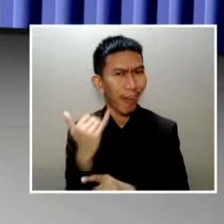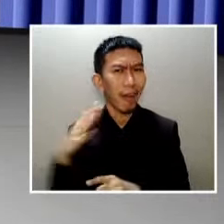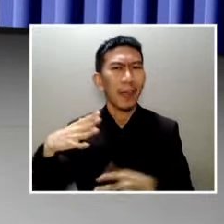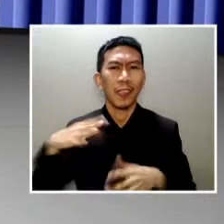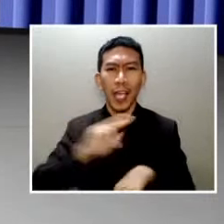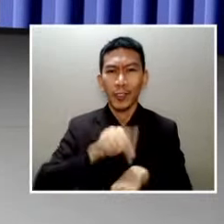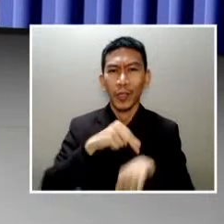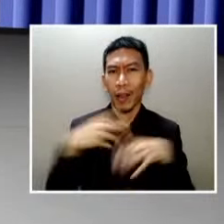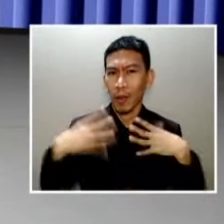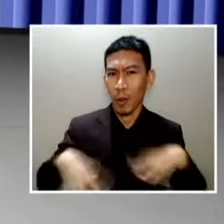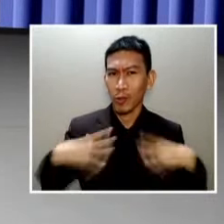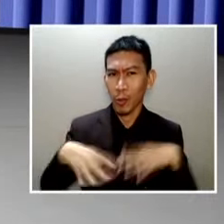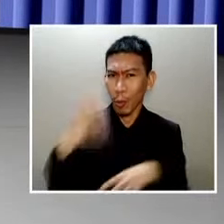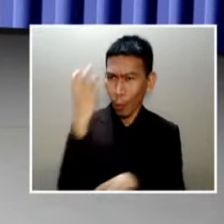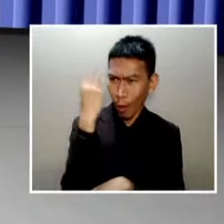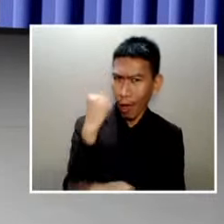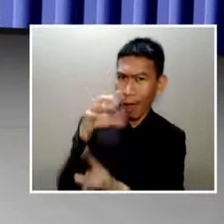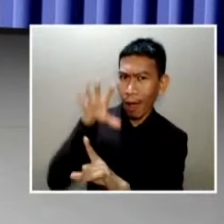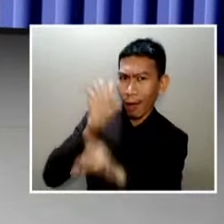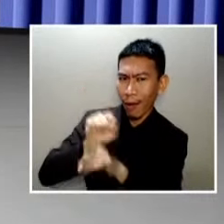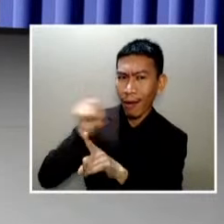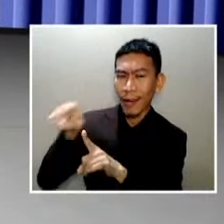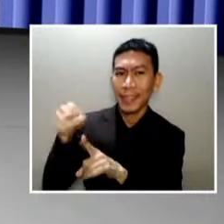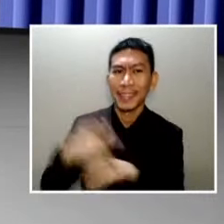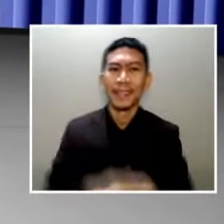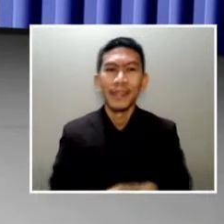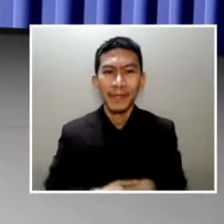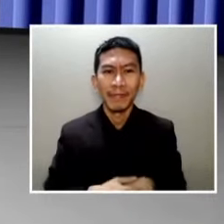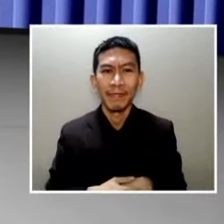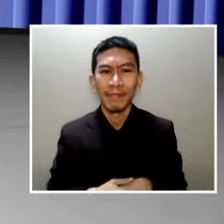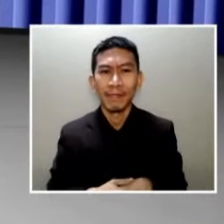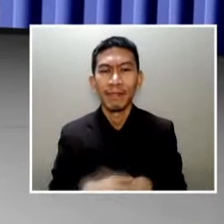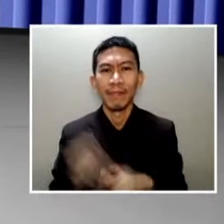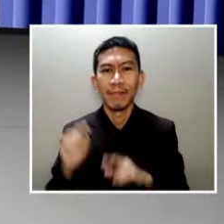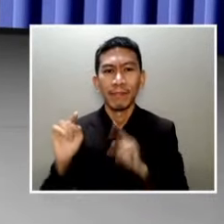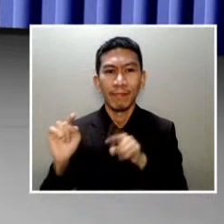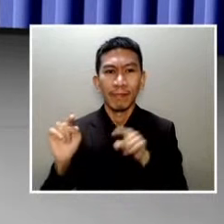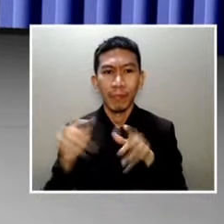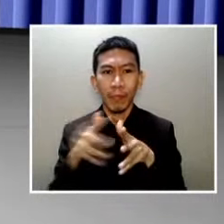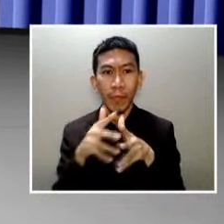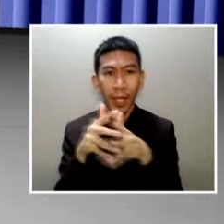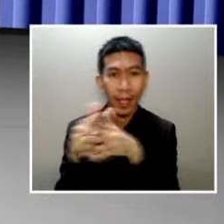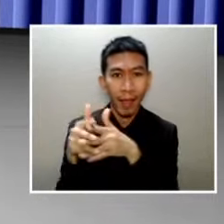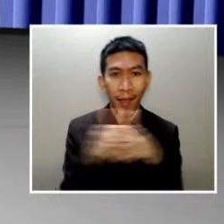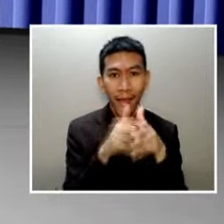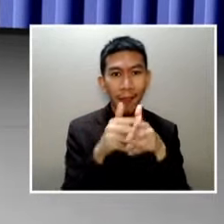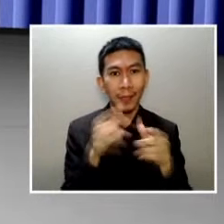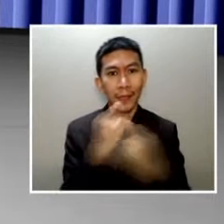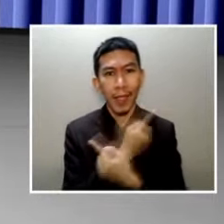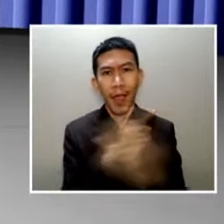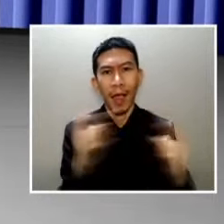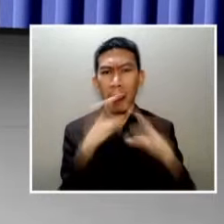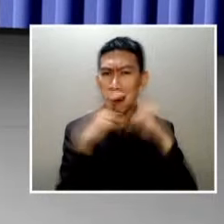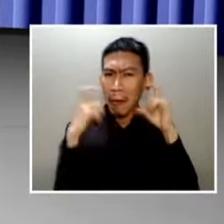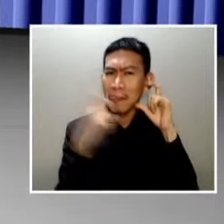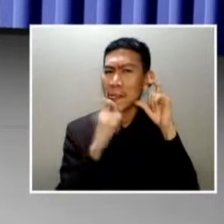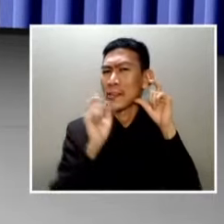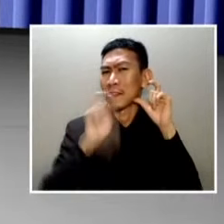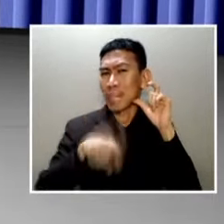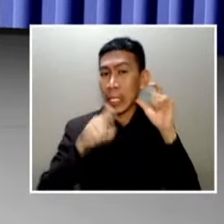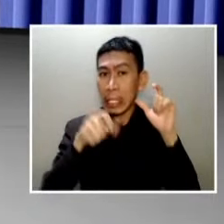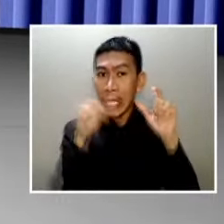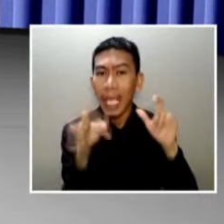kanina. Sumabay naman sa costume show ang abiso sa Amerika na pwede nang hindi magsuot ng face mask ang mga taong